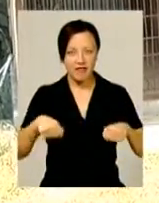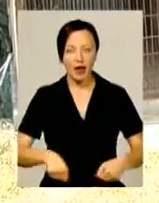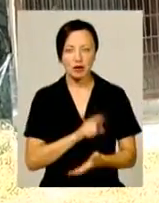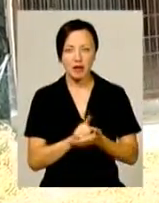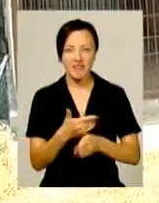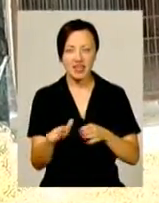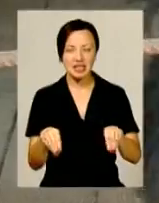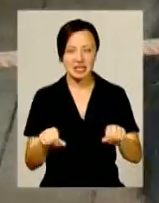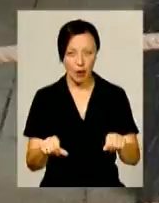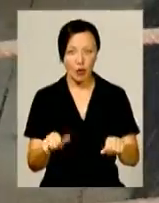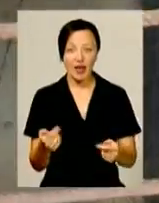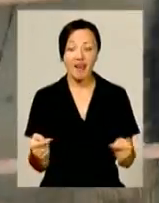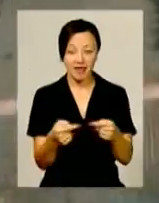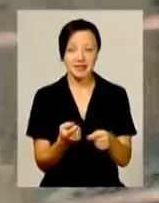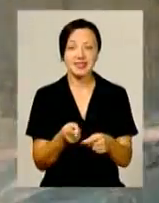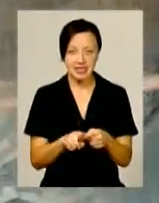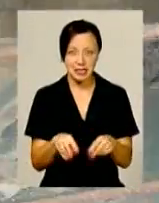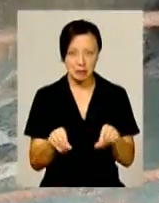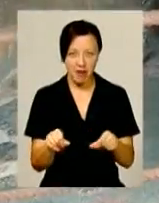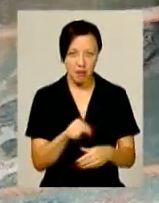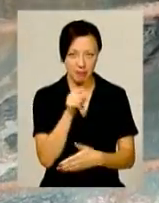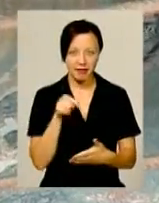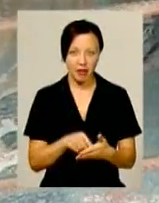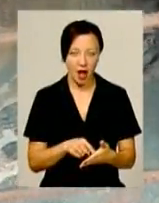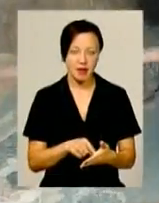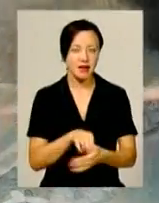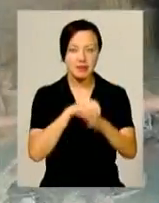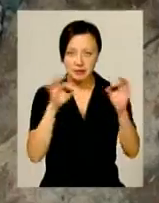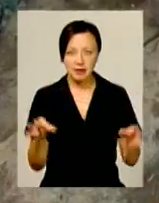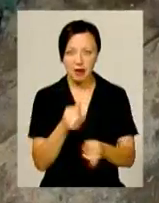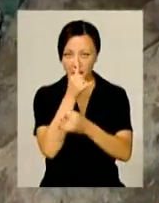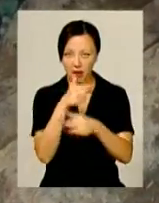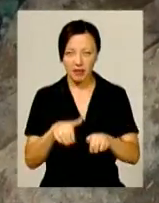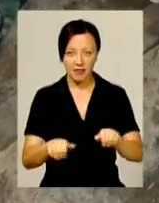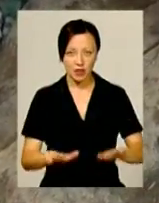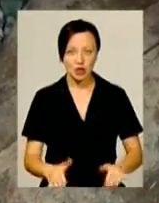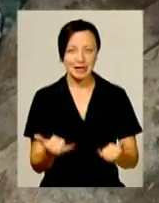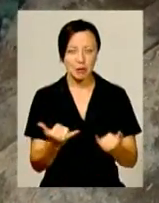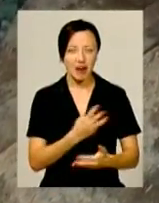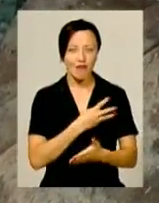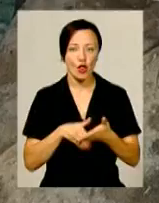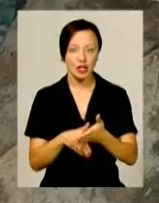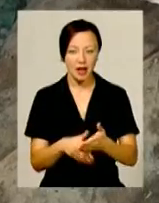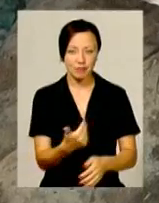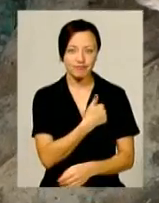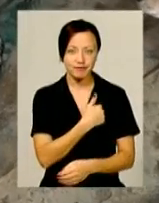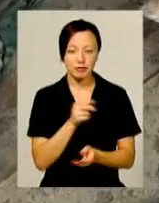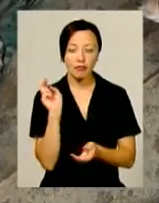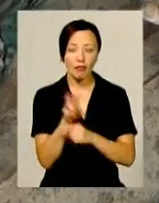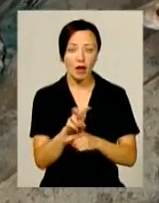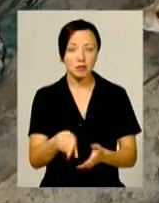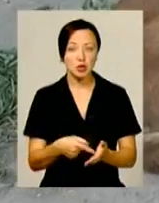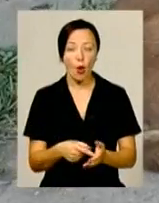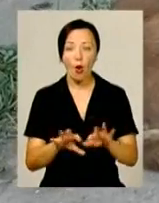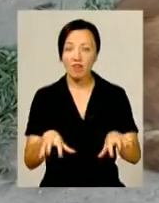виділити землю. І от якраз це земельне питання в місті ніяк не вирішується. Тепер волонтери зібралися йти до міського голови,